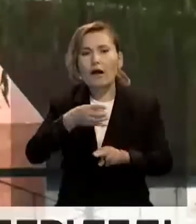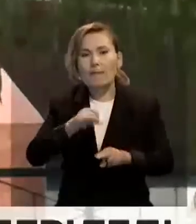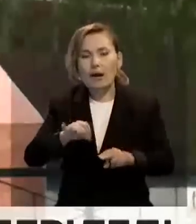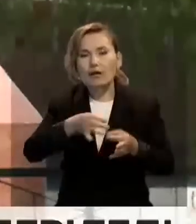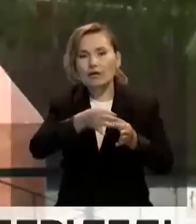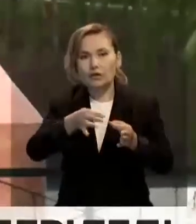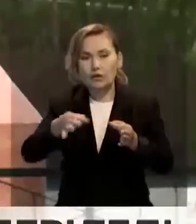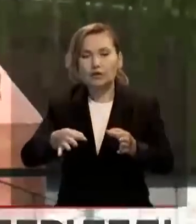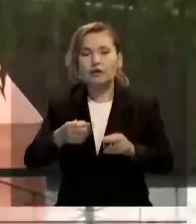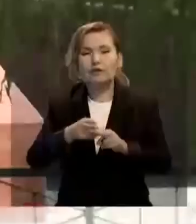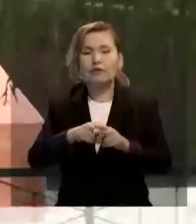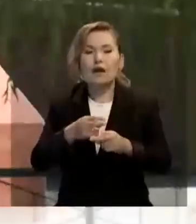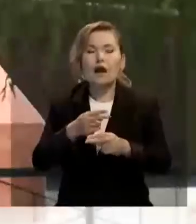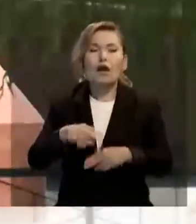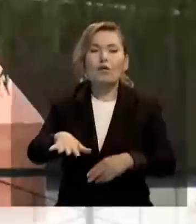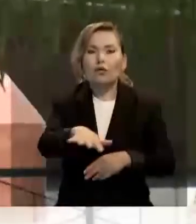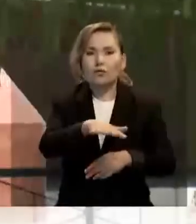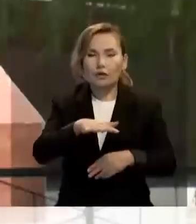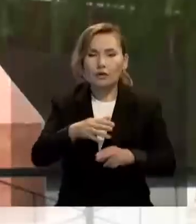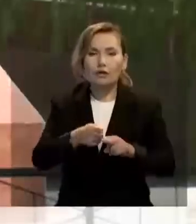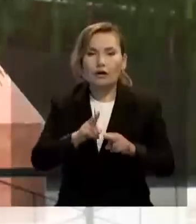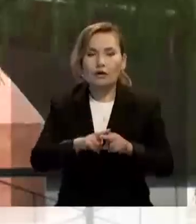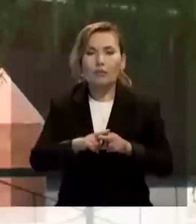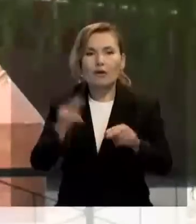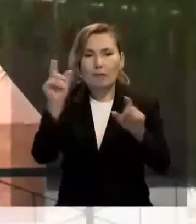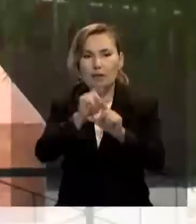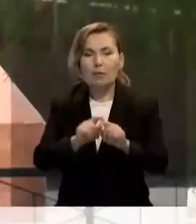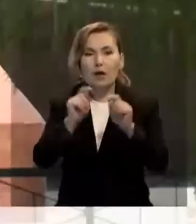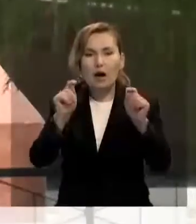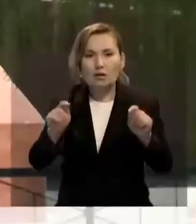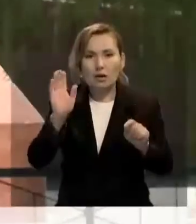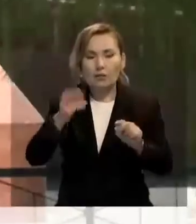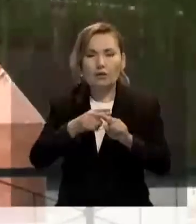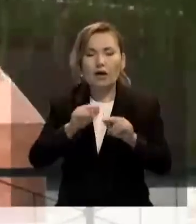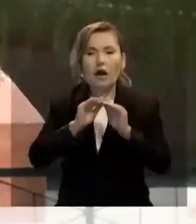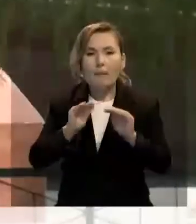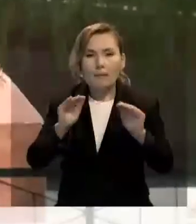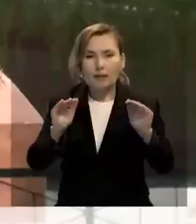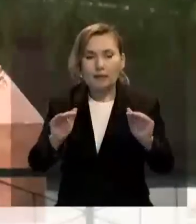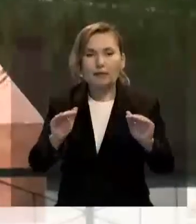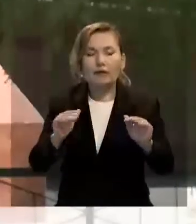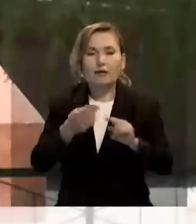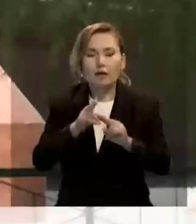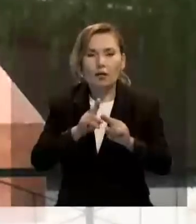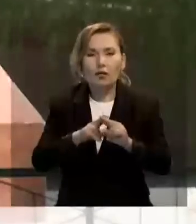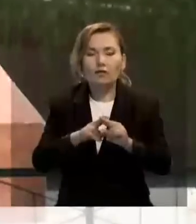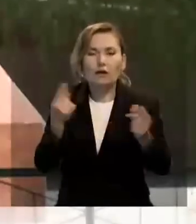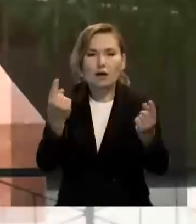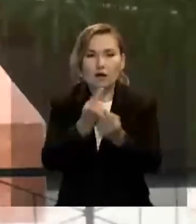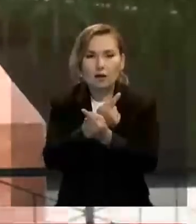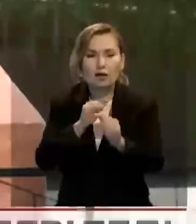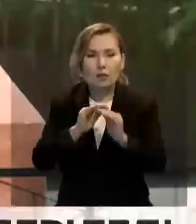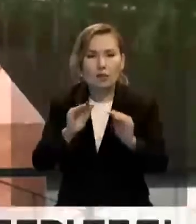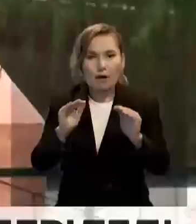ипадроннан, саяжа мүлдегі аудандарынан оқышылар қатынап, тасымалы арқылы үйімдастырылған. Ал егерде осы мектептер